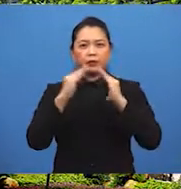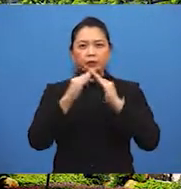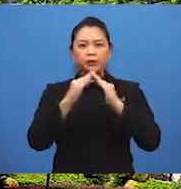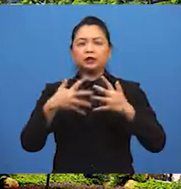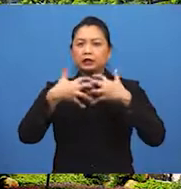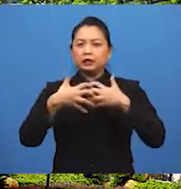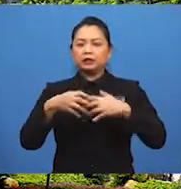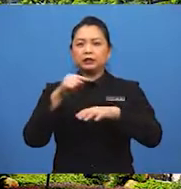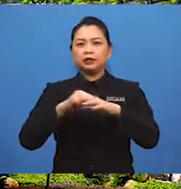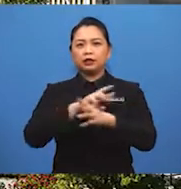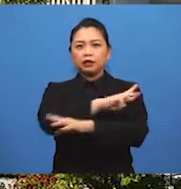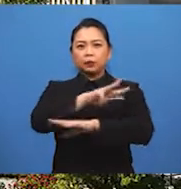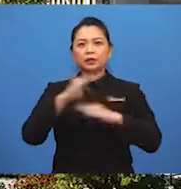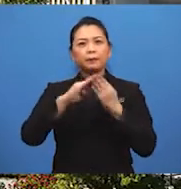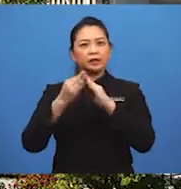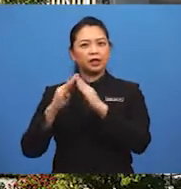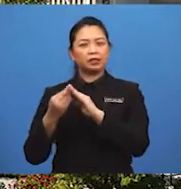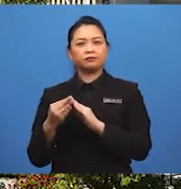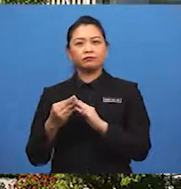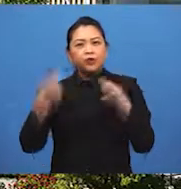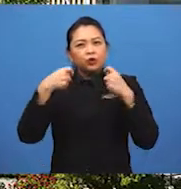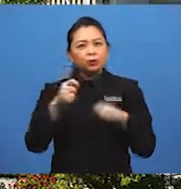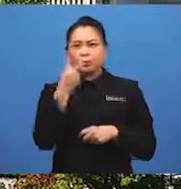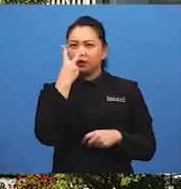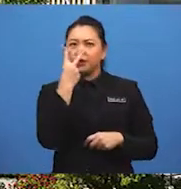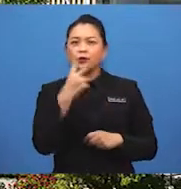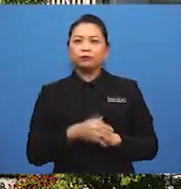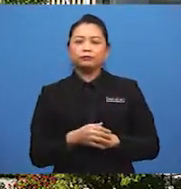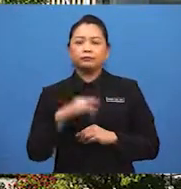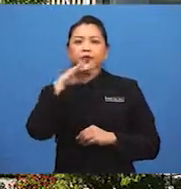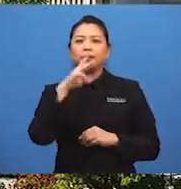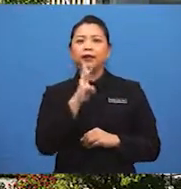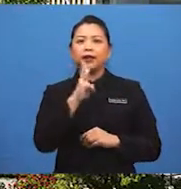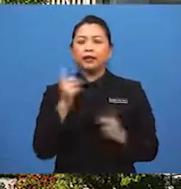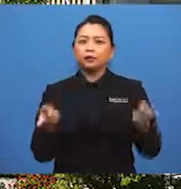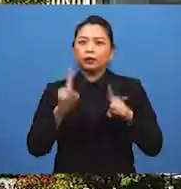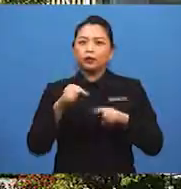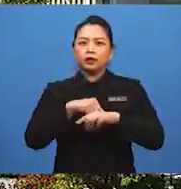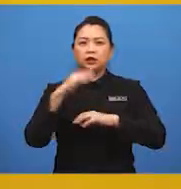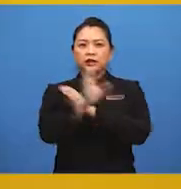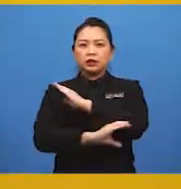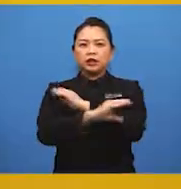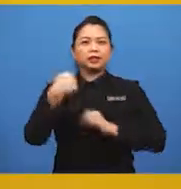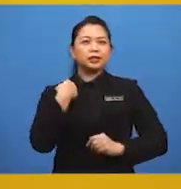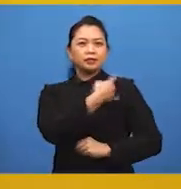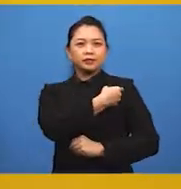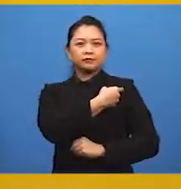kilang di kawasan bandar. Cuba perhatikan pencemaran air yang berlaku di negara kita.